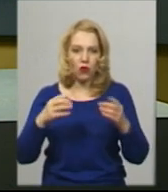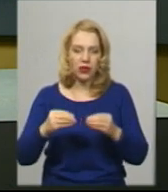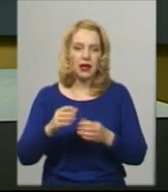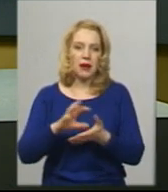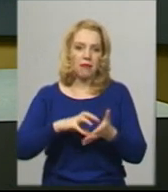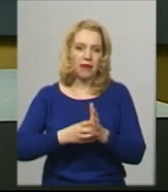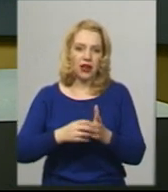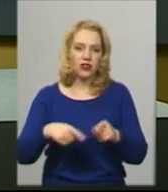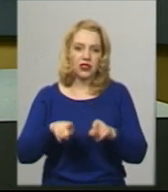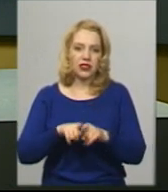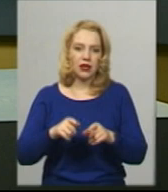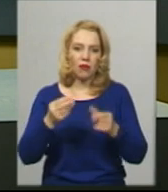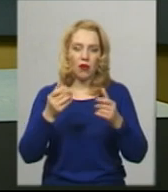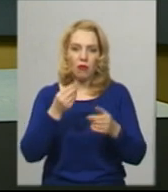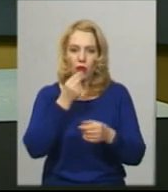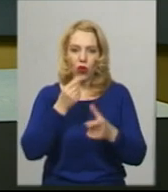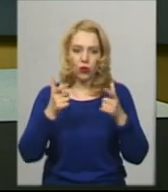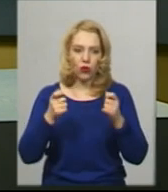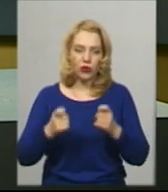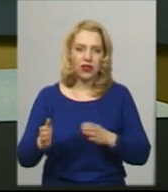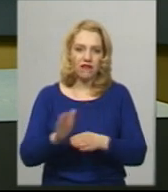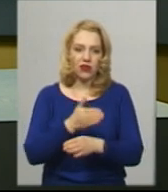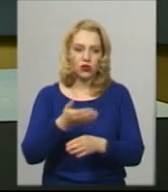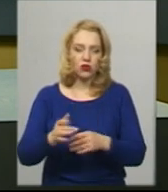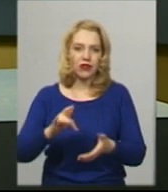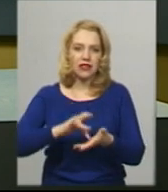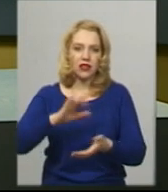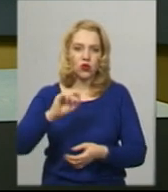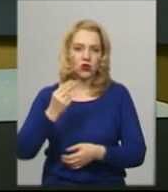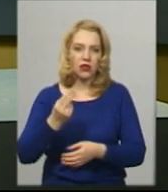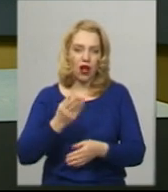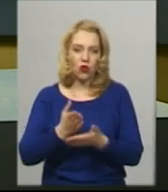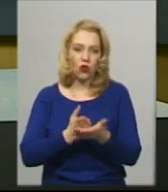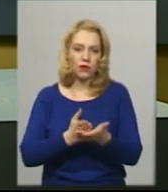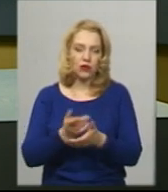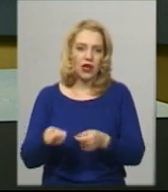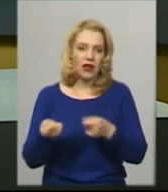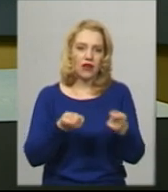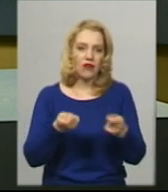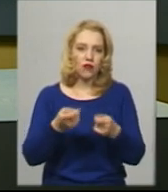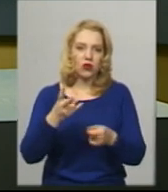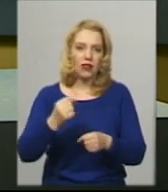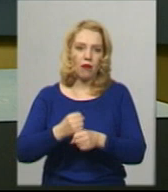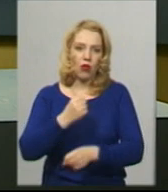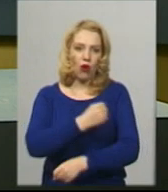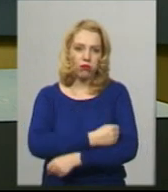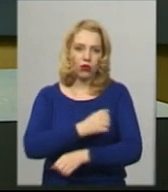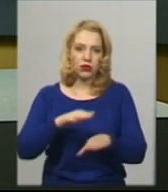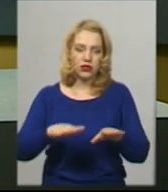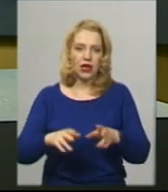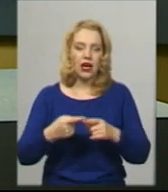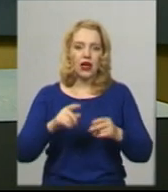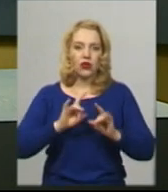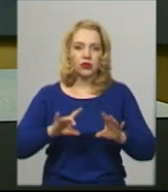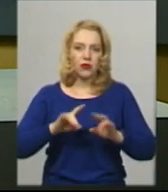міському територіальному центрі соціального обслуговування та довозять на блокпости. Директорка центру Ірина Ковальчук розповіла, працівники